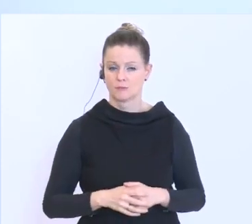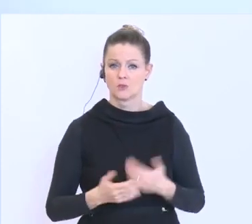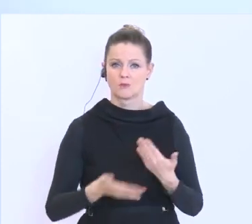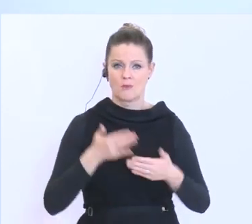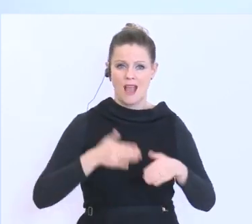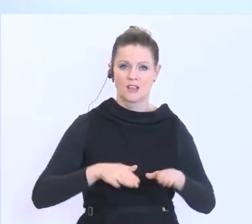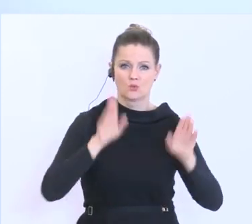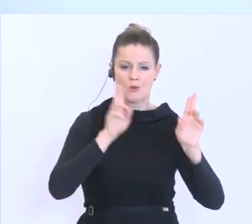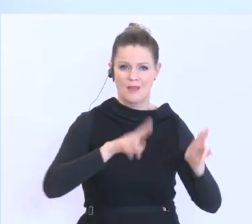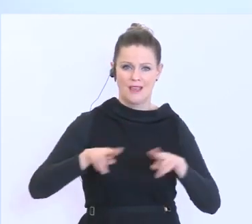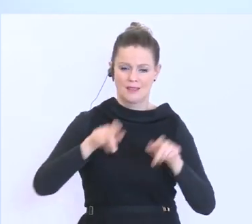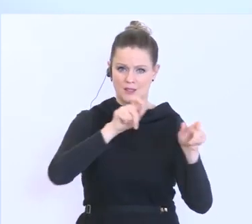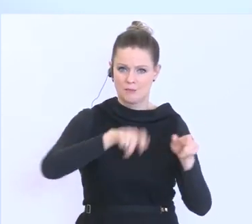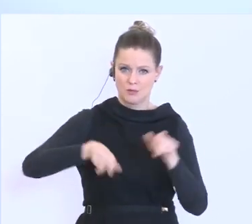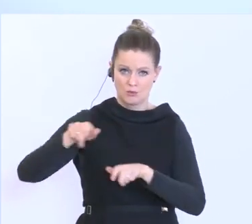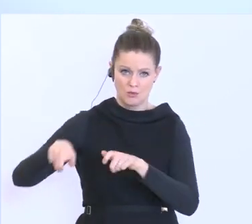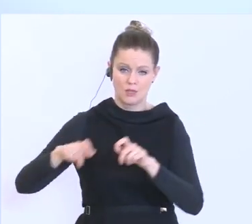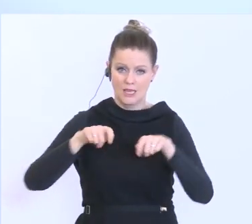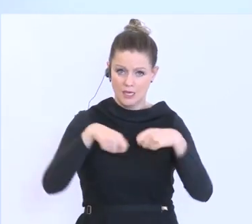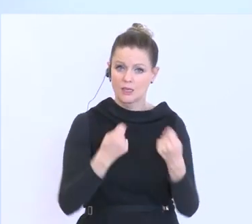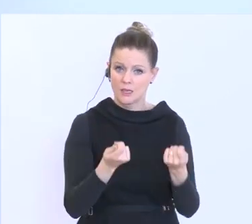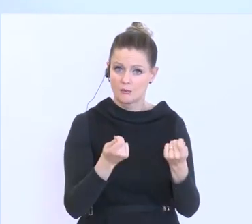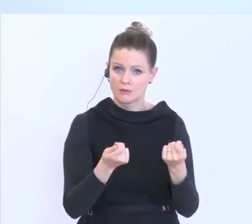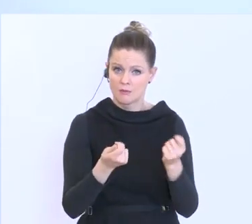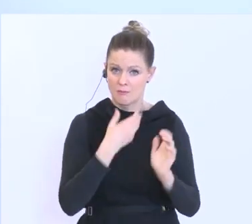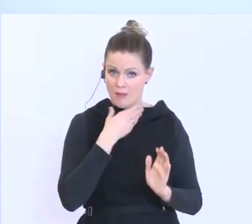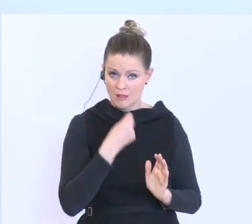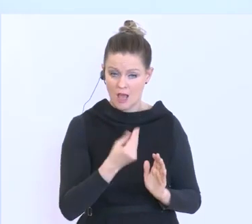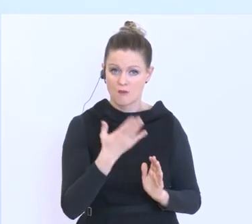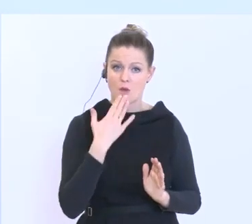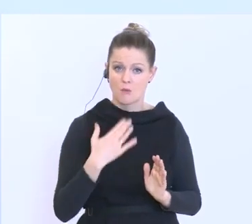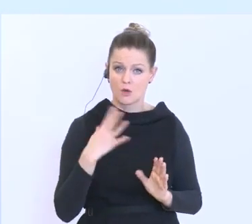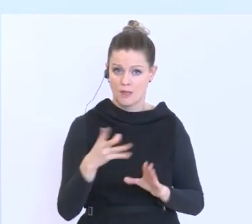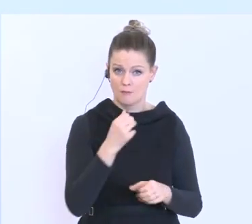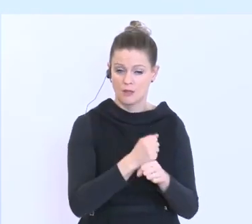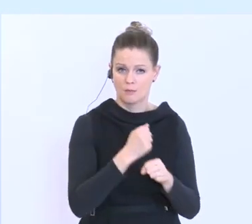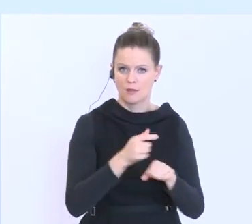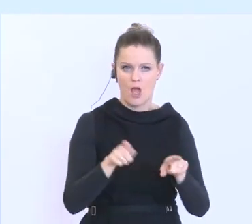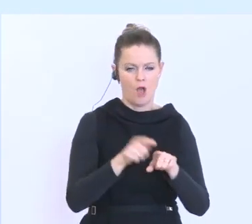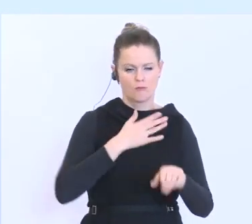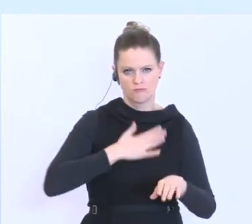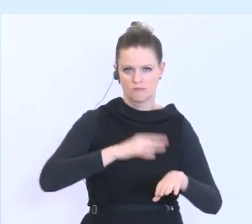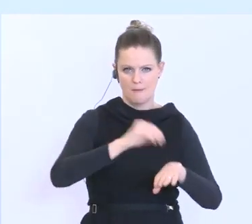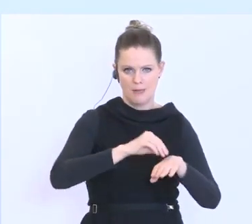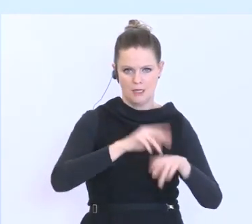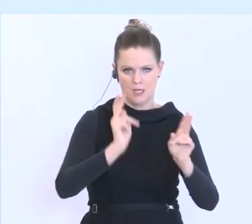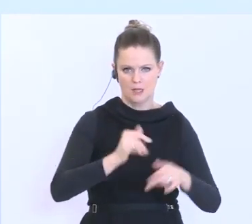Asylberechtigten hier entsprechend eben auch einen Bedarf geben, können die sich natürlich auch gerne melden.